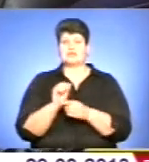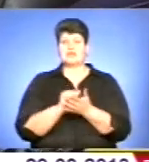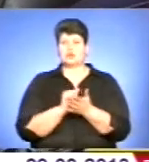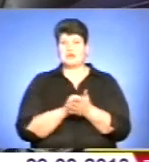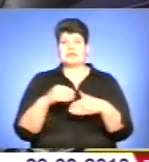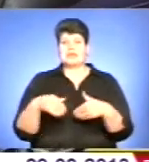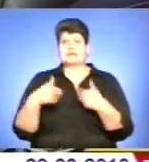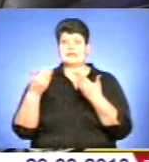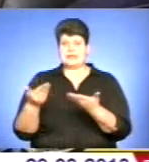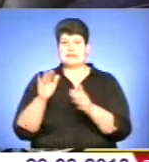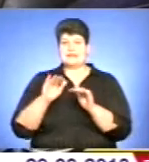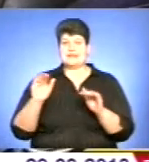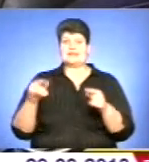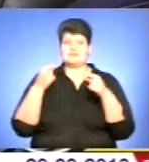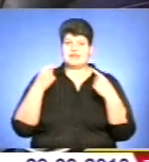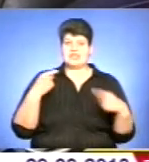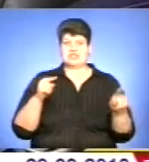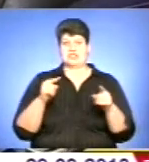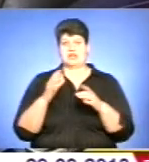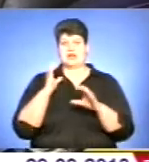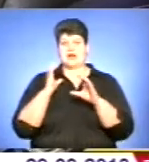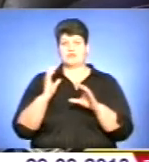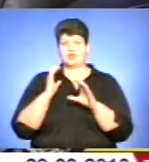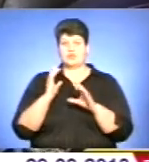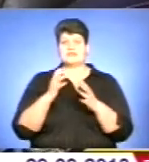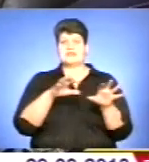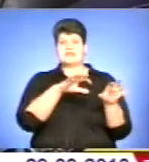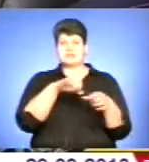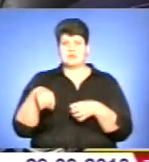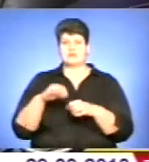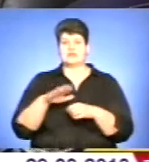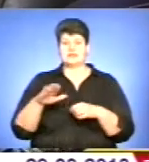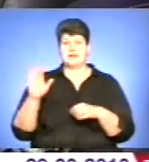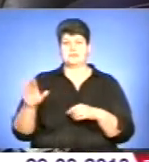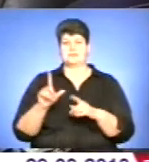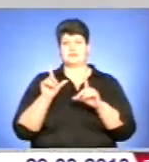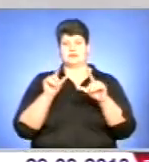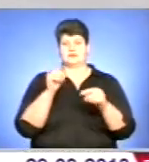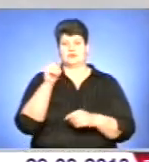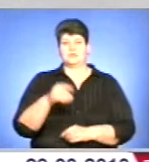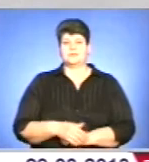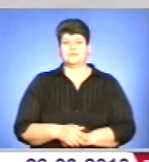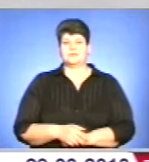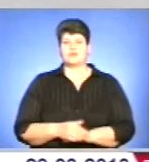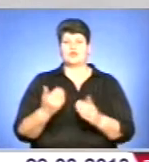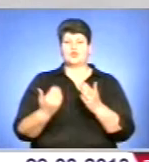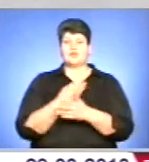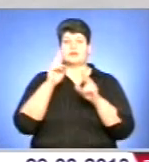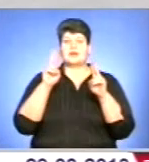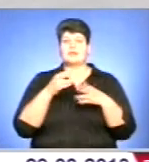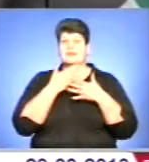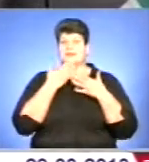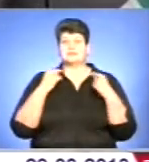наданий дітям інший автобус, який забрав дітей і доставив до місця призначення. У нових правилах немає чіткого